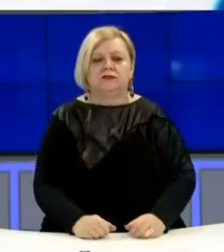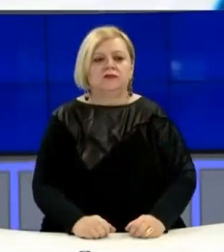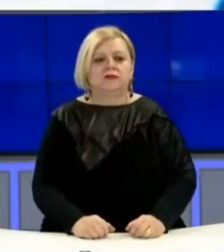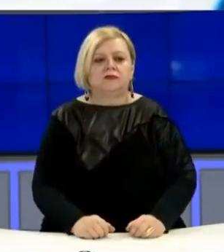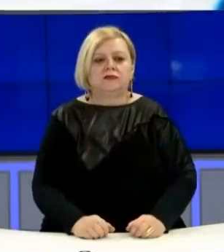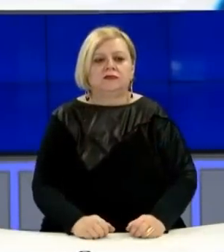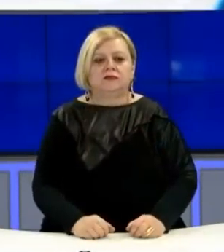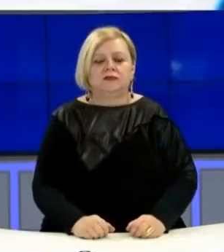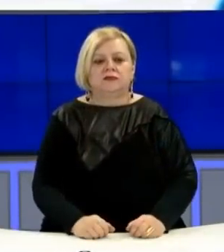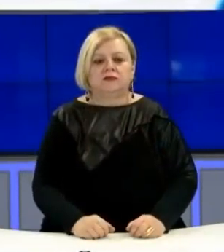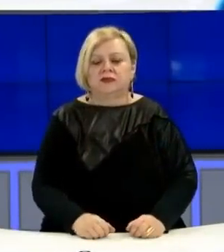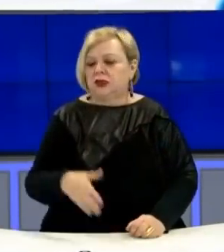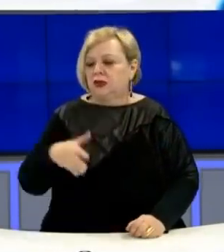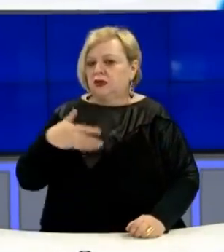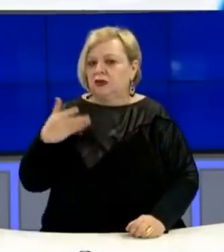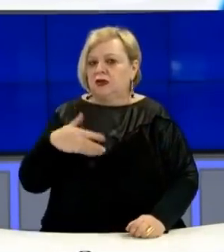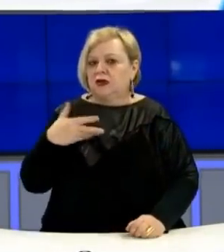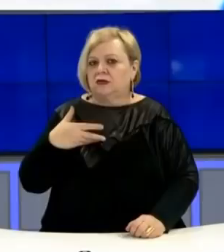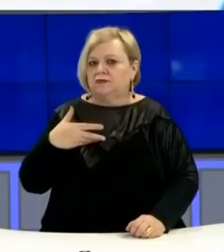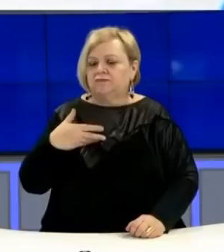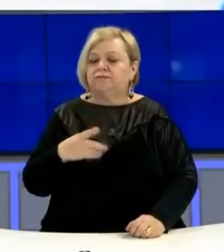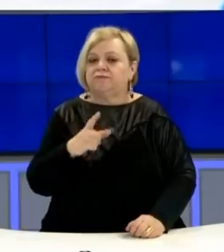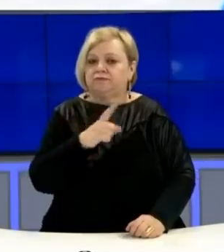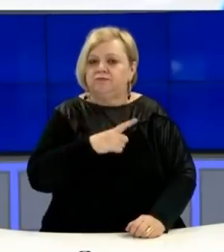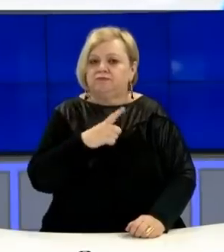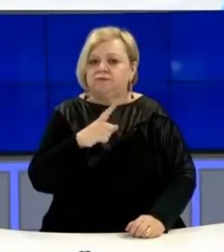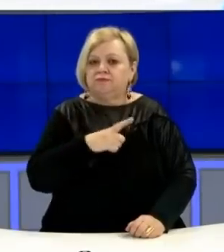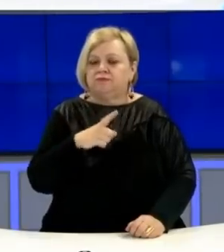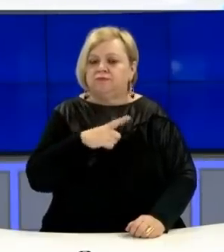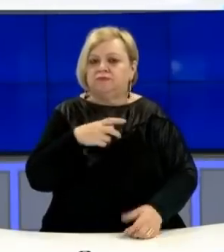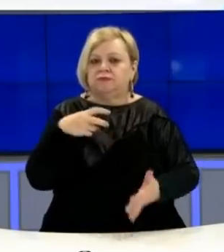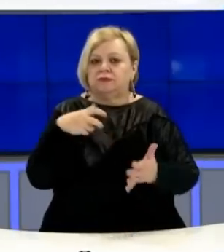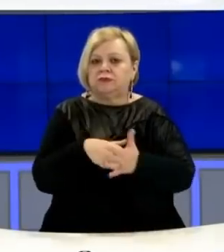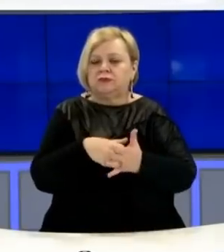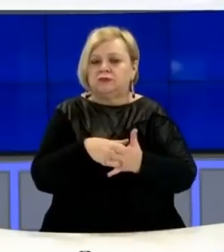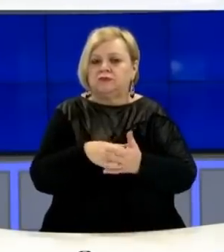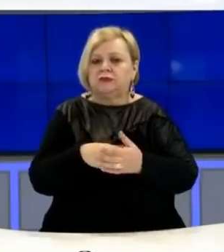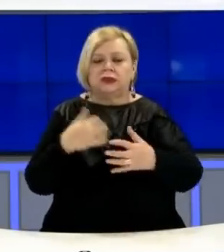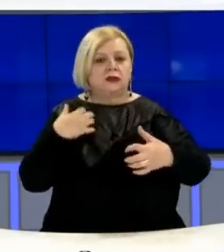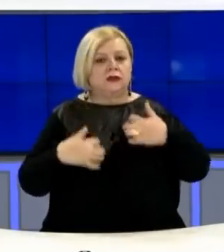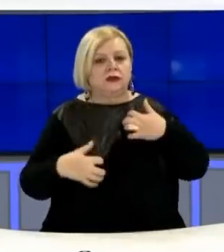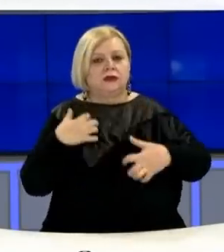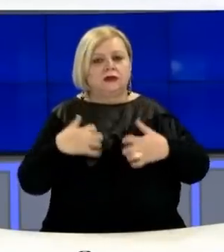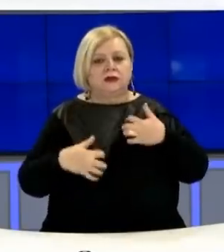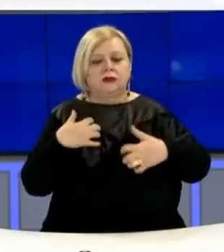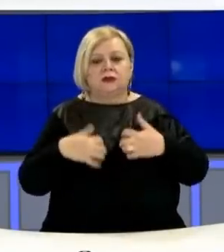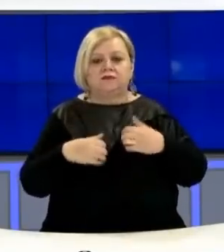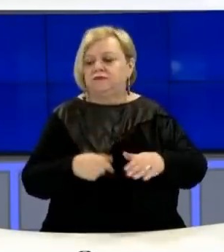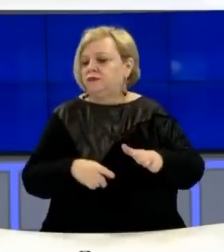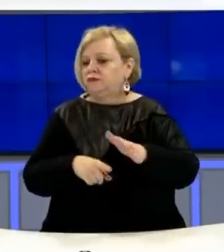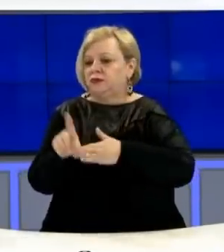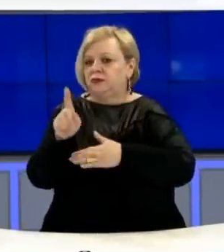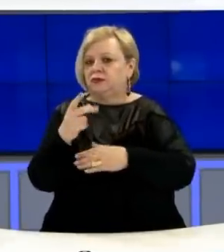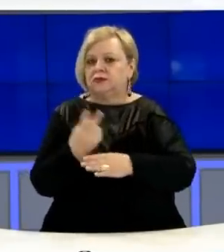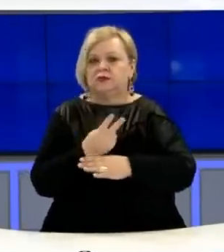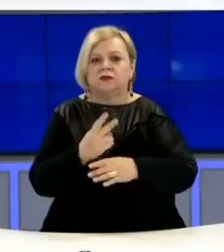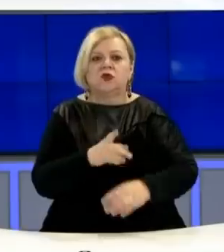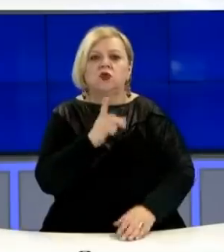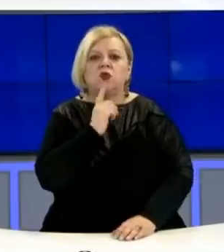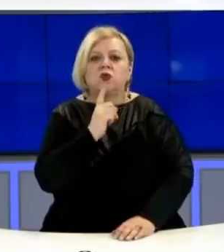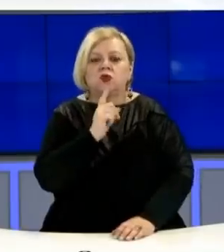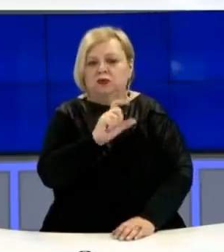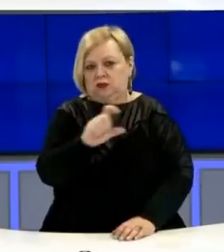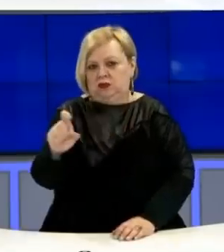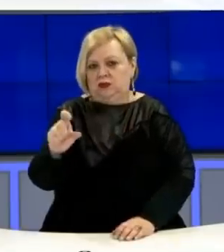Të rrit janë duke prit liberalizimin e vizem me padurim për me ik nga vendi. Po ku shohë fajtor?